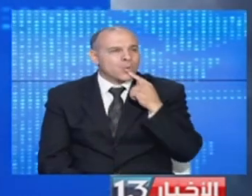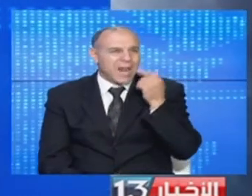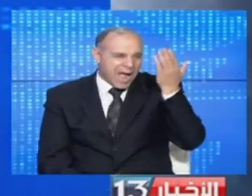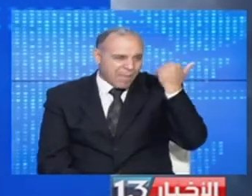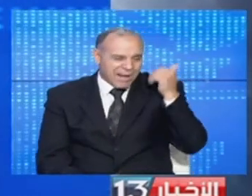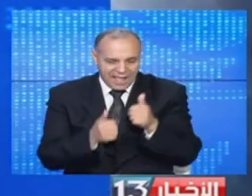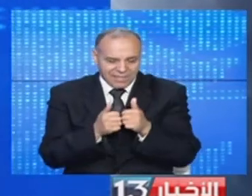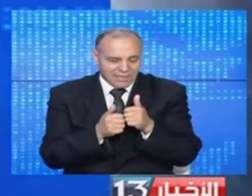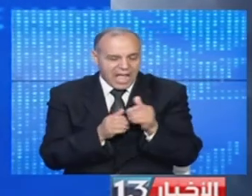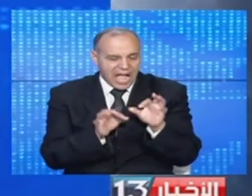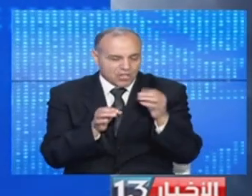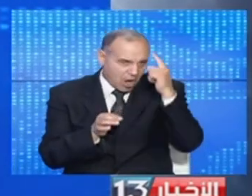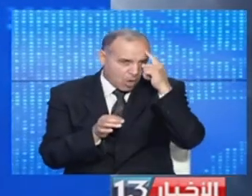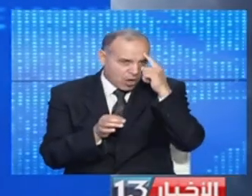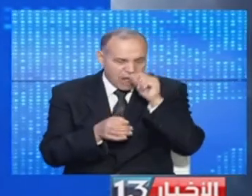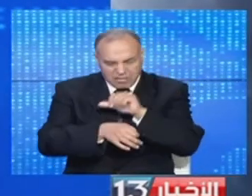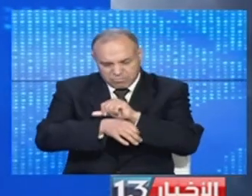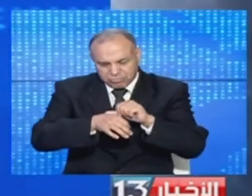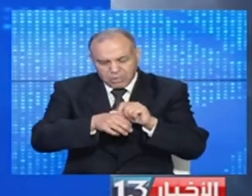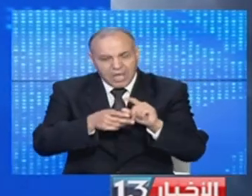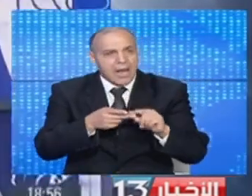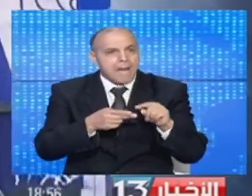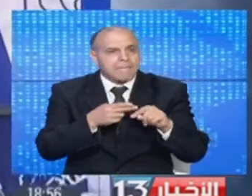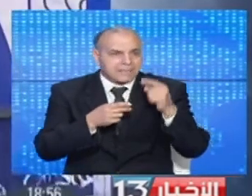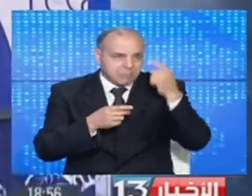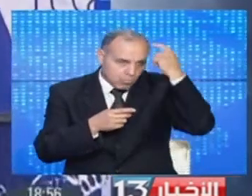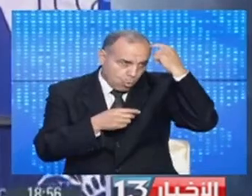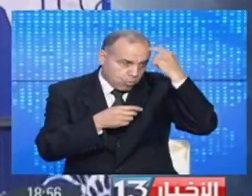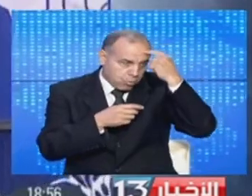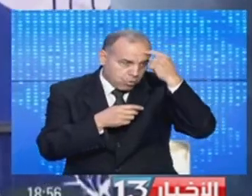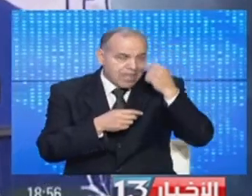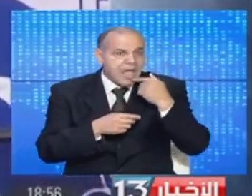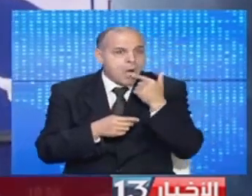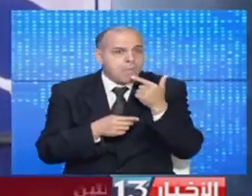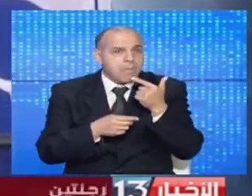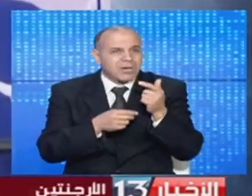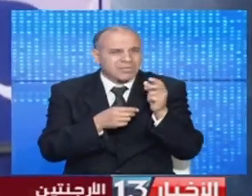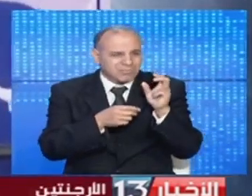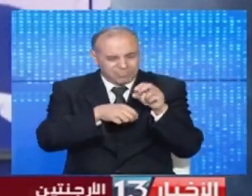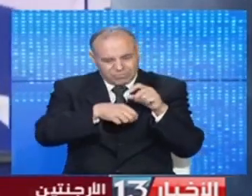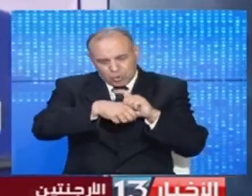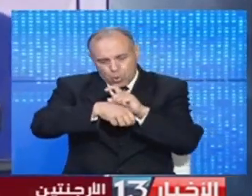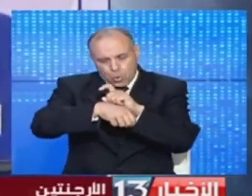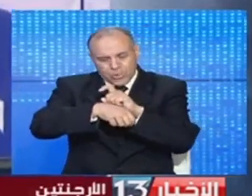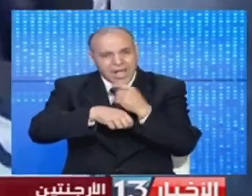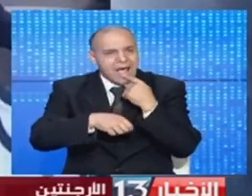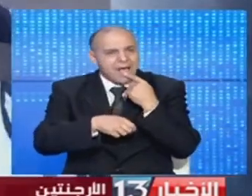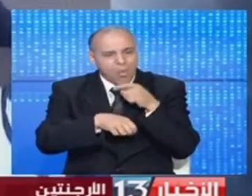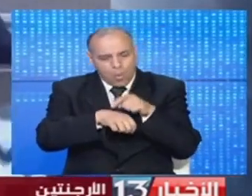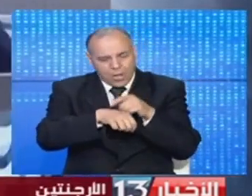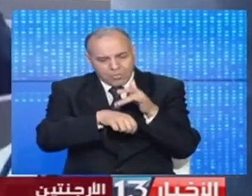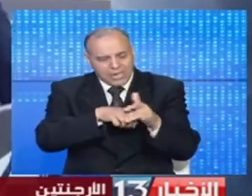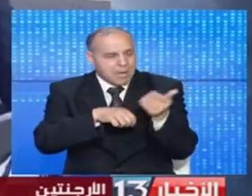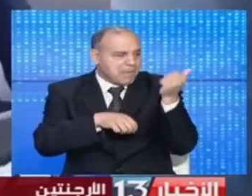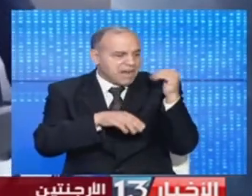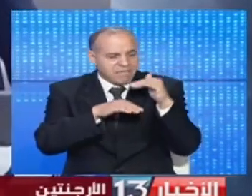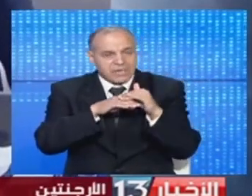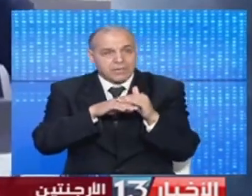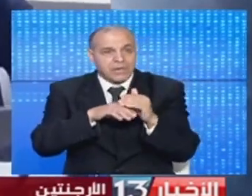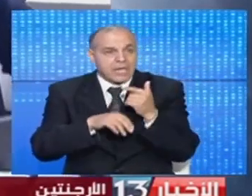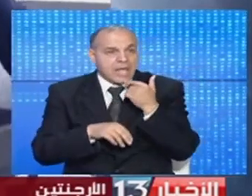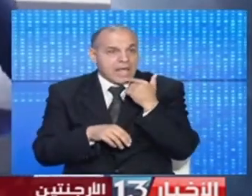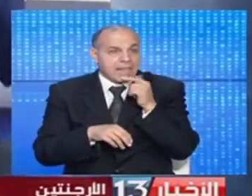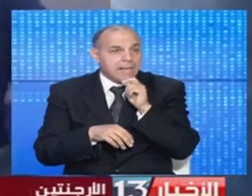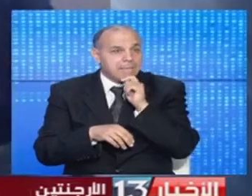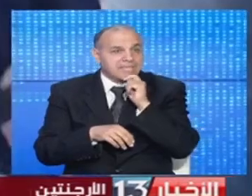مارادونا إلى تدخل جراحي على مستوى الدماغ لاستئصال ورم دموي في وقت متأخر من ليلة أمس